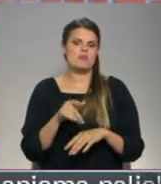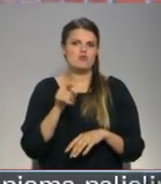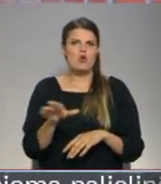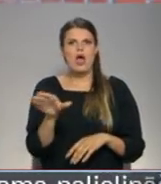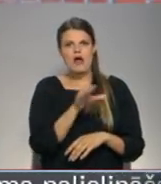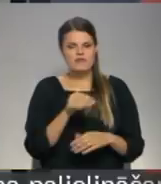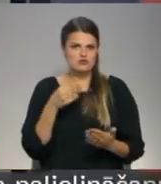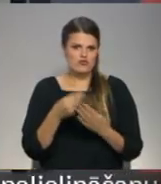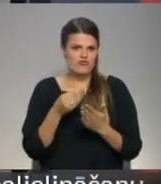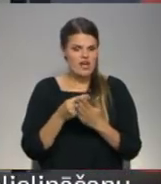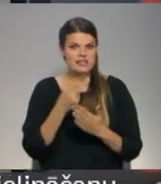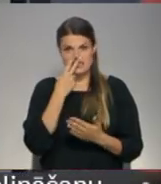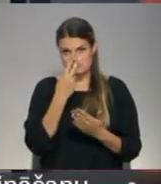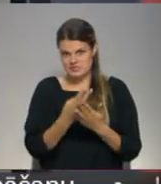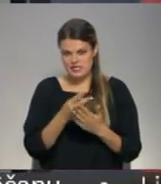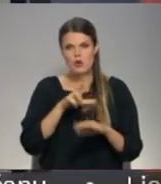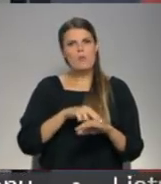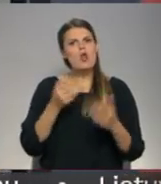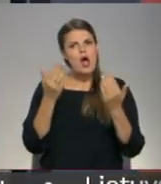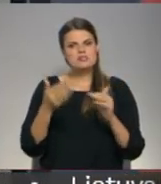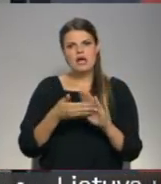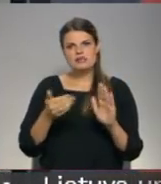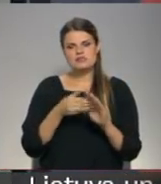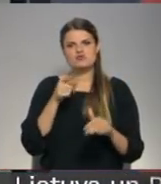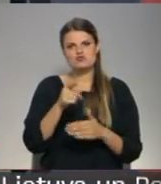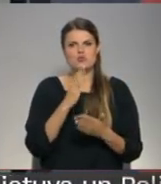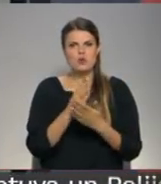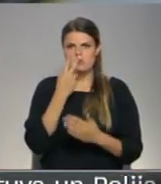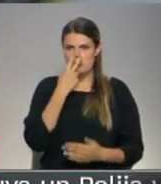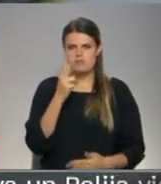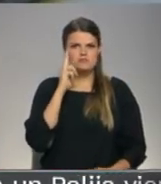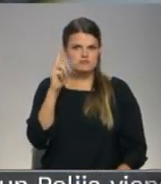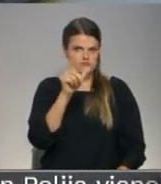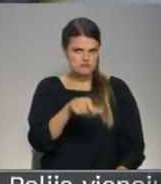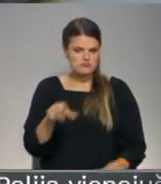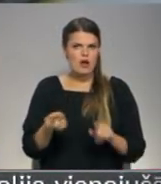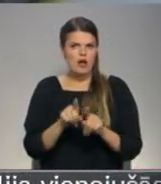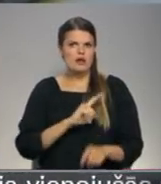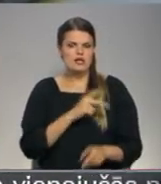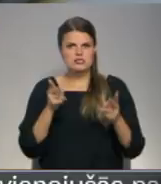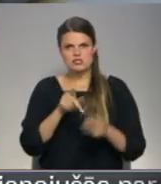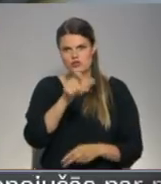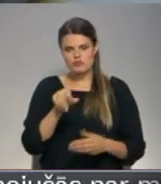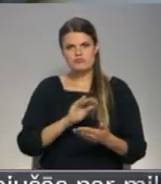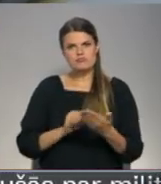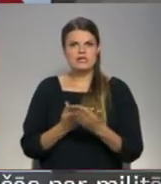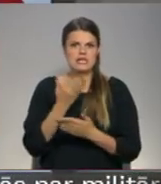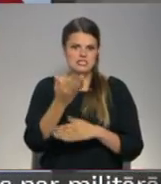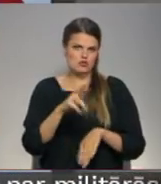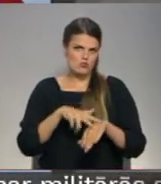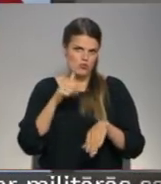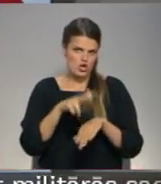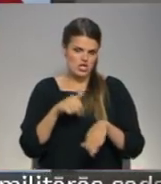to visu vērtēsim, skatīsimies. Policija aicinā atsaukties šī notikuma nācu liecnieks un arī cietušos vērties ar iesniegumiem policijā.